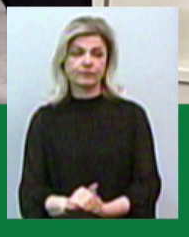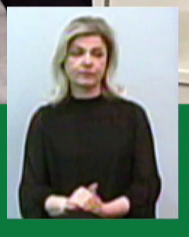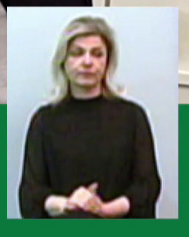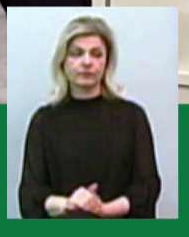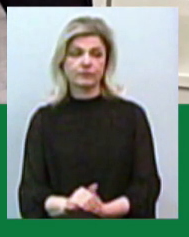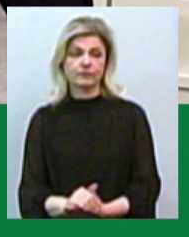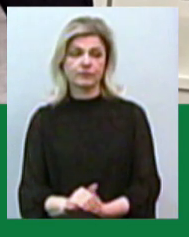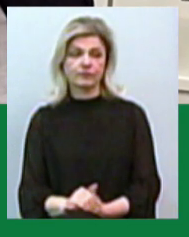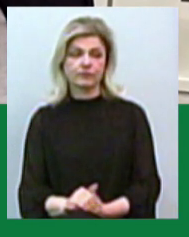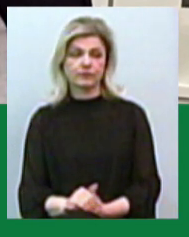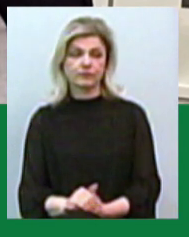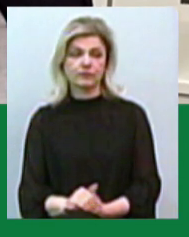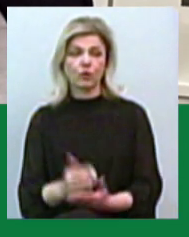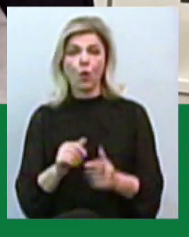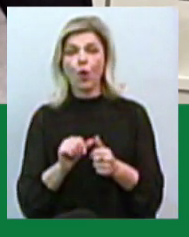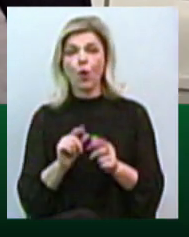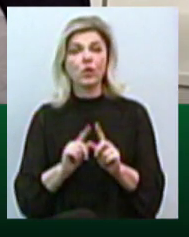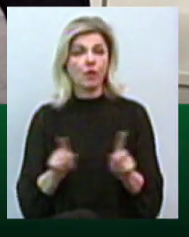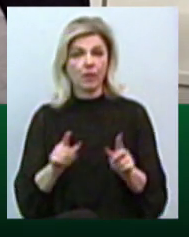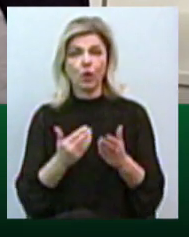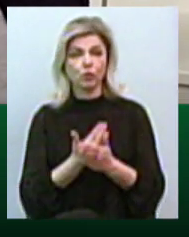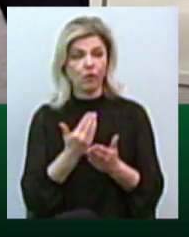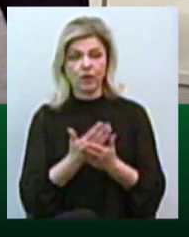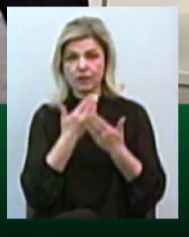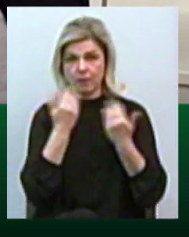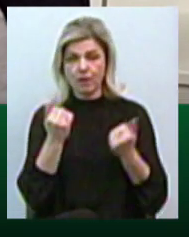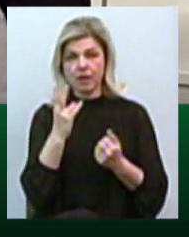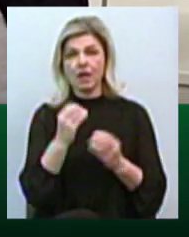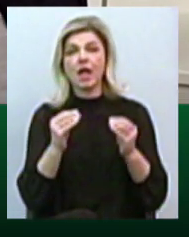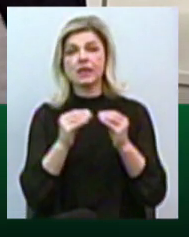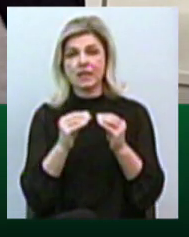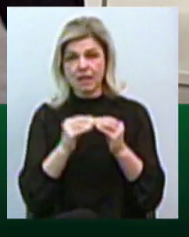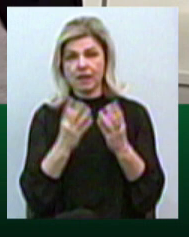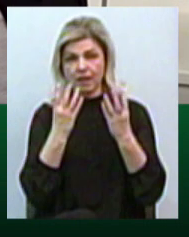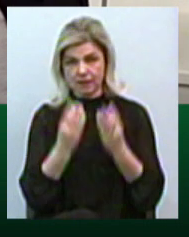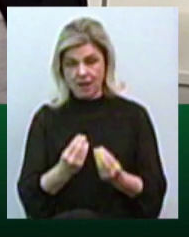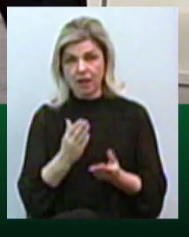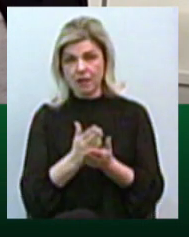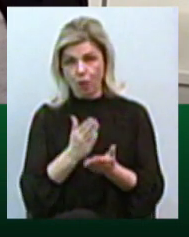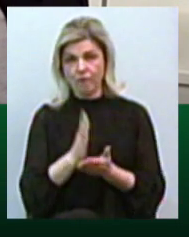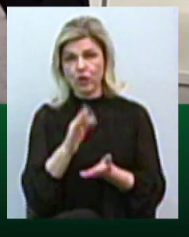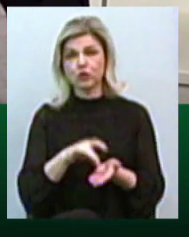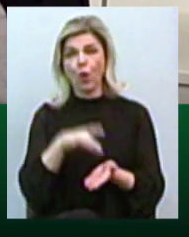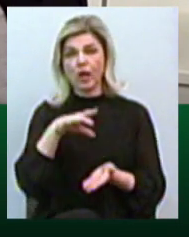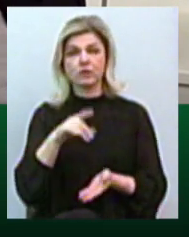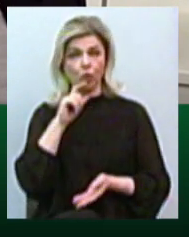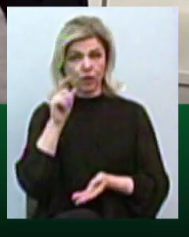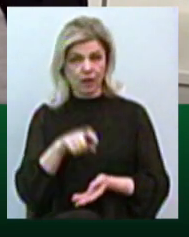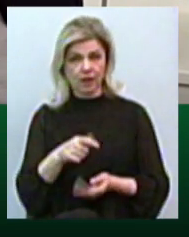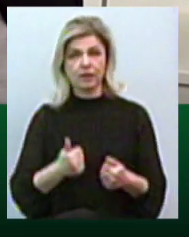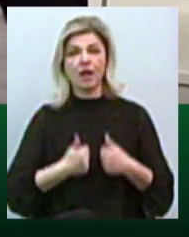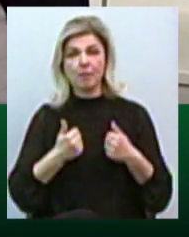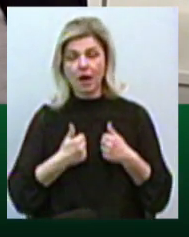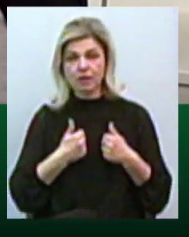Особливо, як то ви, немає. Я десятий день знаходжуся у столиці нашої України. Намагаюся